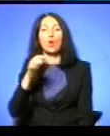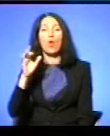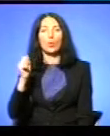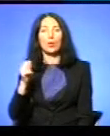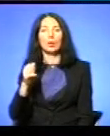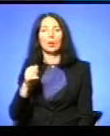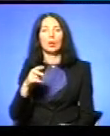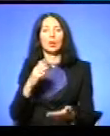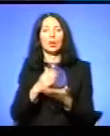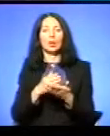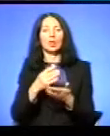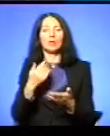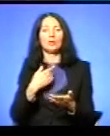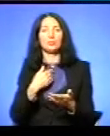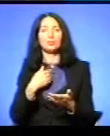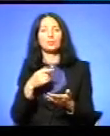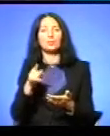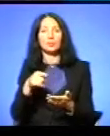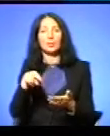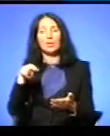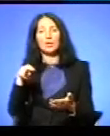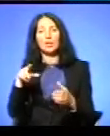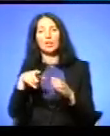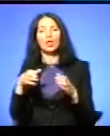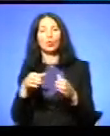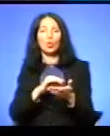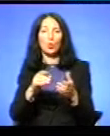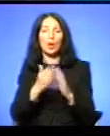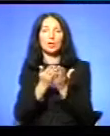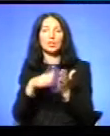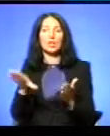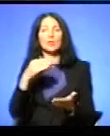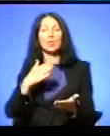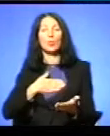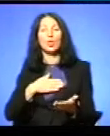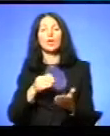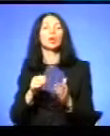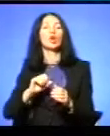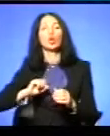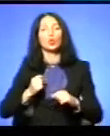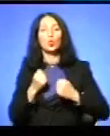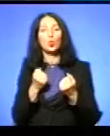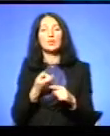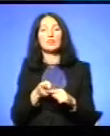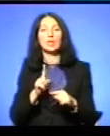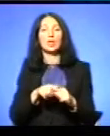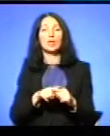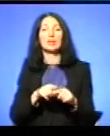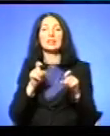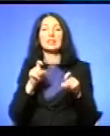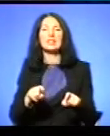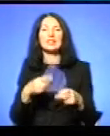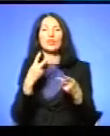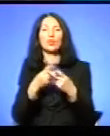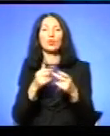кімната, я виділи дециденти Там література всіх моїх приятелів, які сиділи